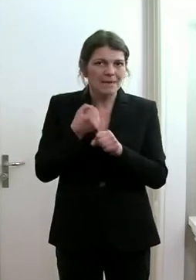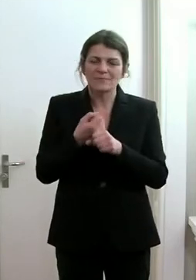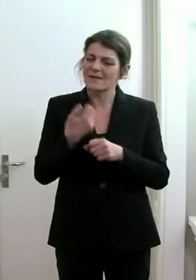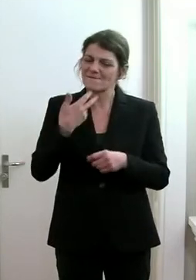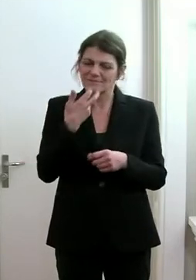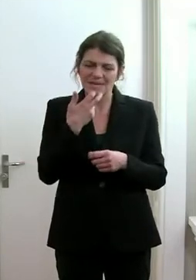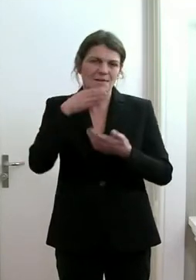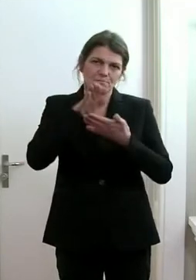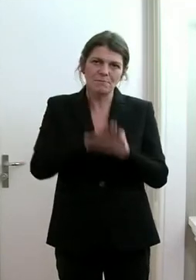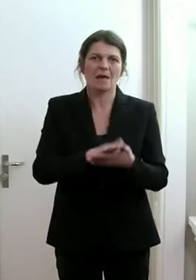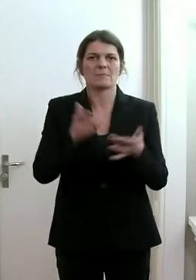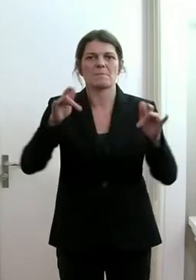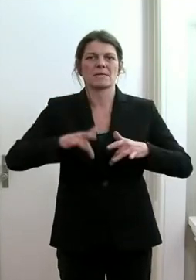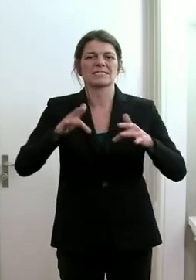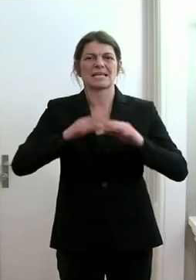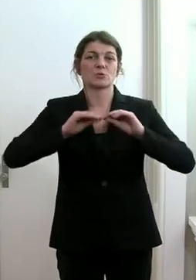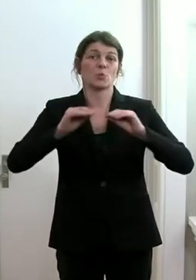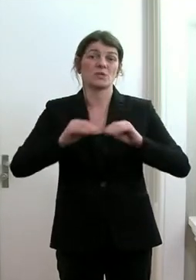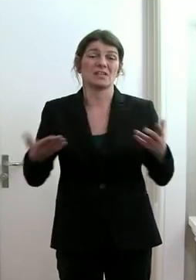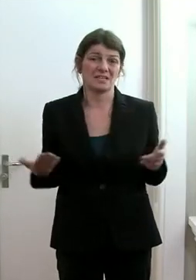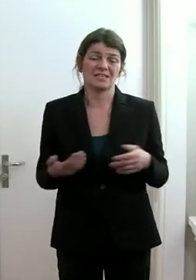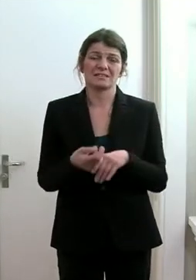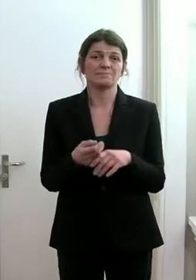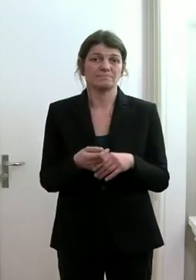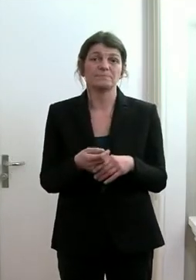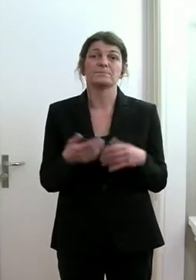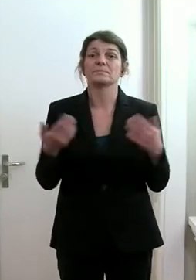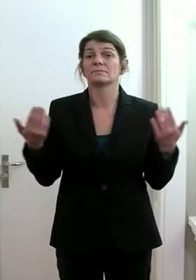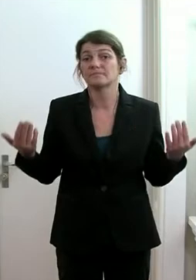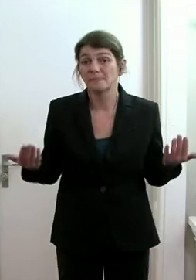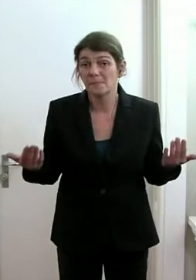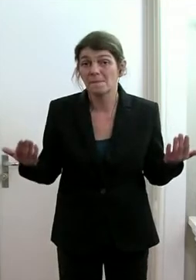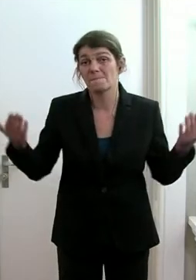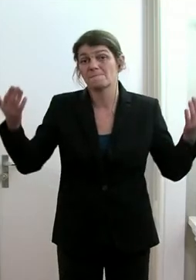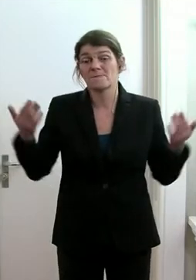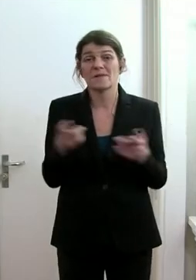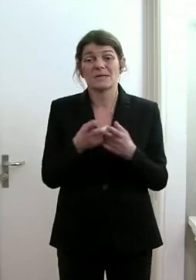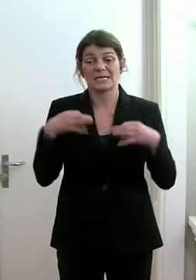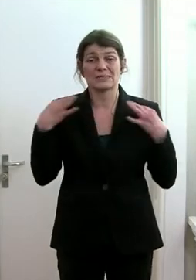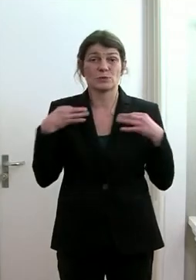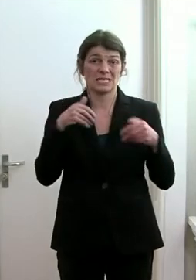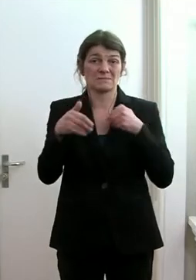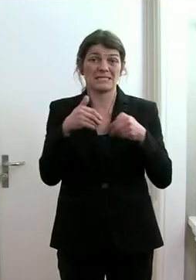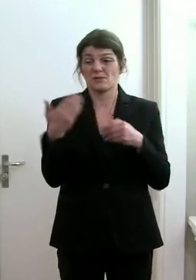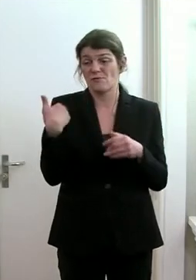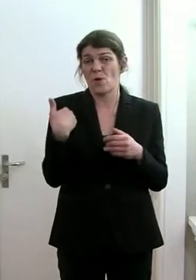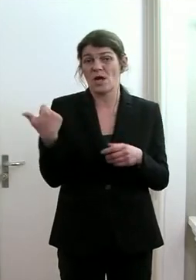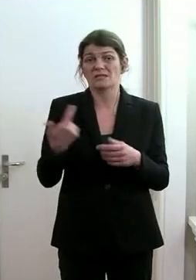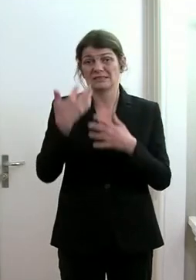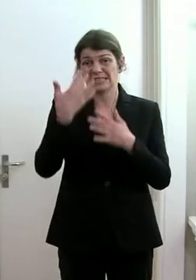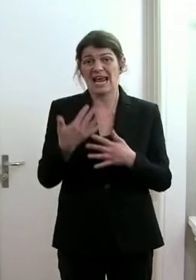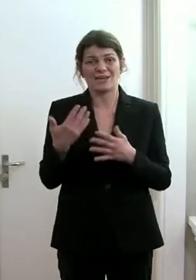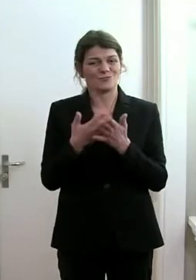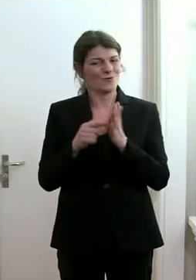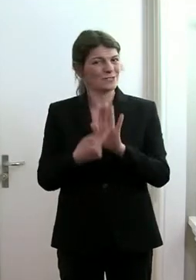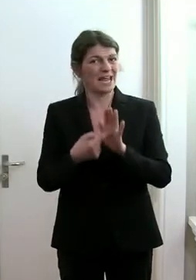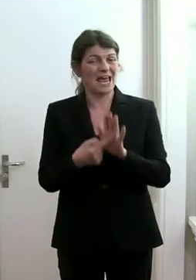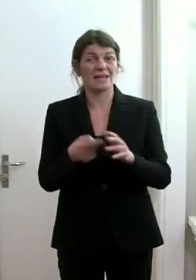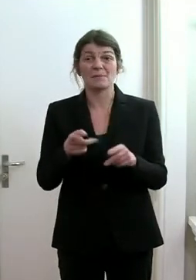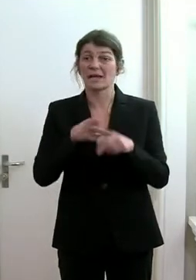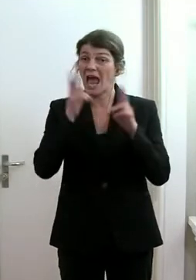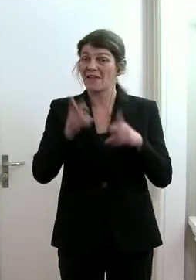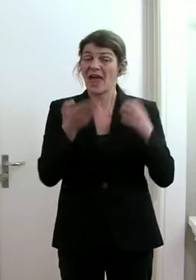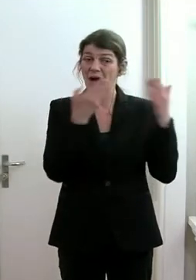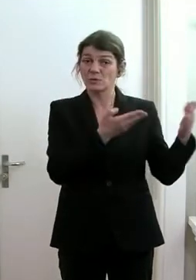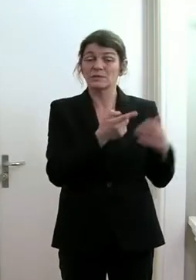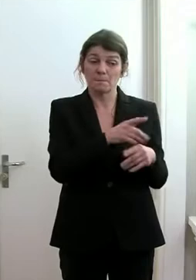Präsenzunterricht aufrechterhalten können. Aber wie der Gesundheitsminister vorher die Zahlen beleuchtet hat, im Spital müssen